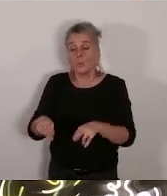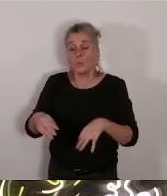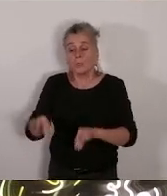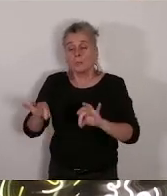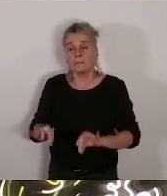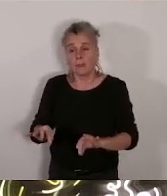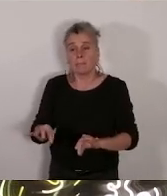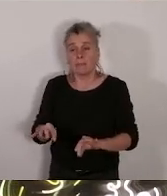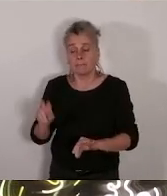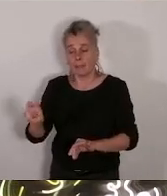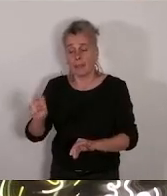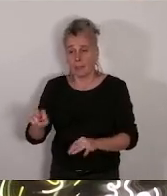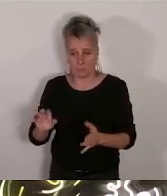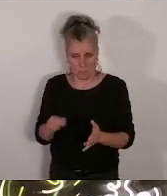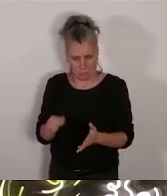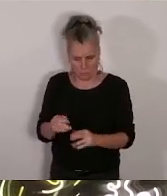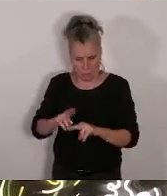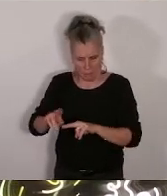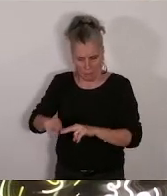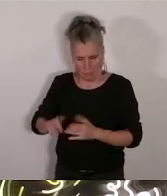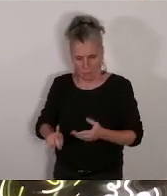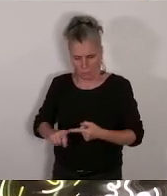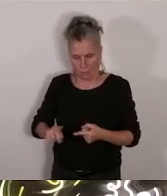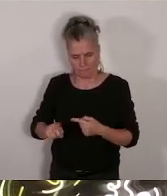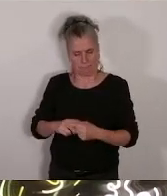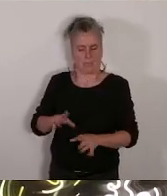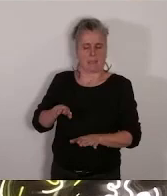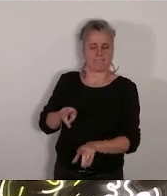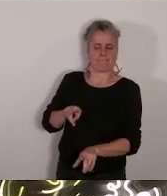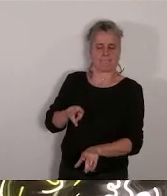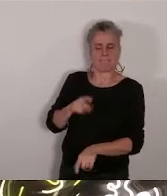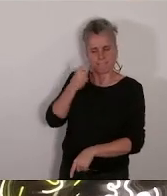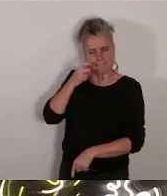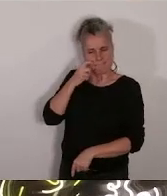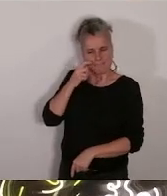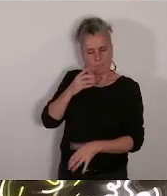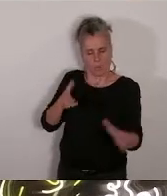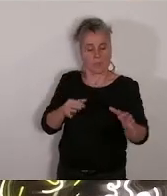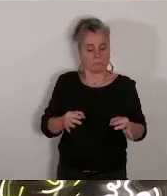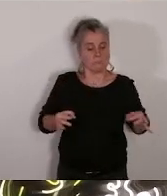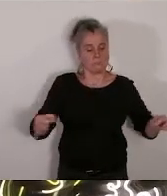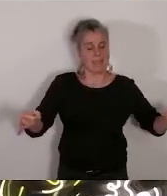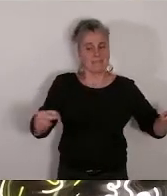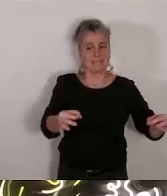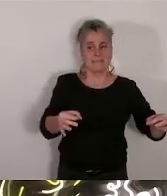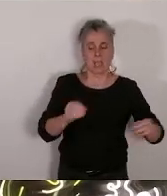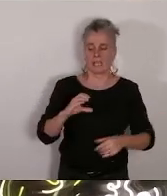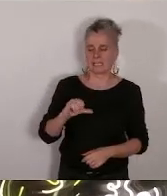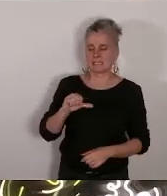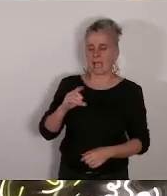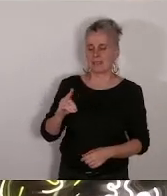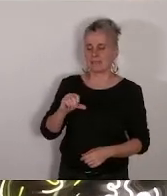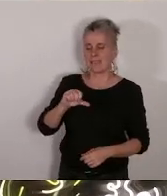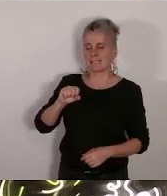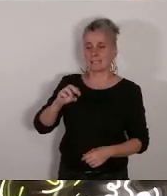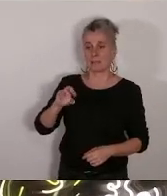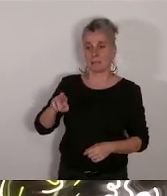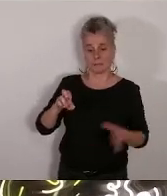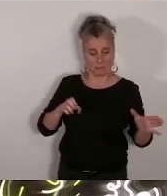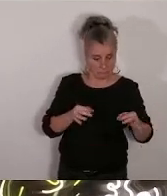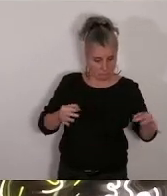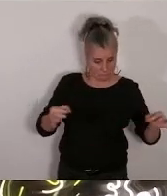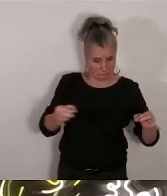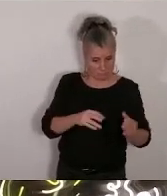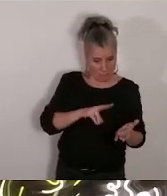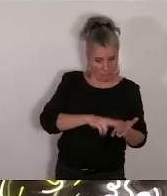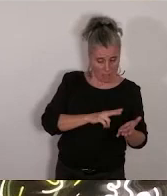question il est constaté un décalage entre la réalité cadastrale et bâtimentaire pour 46 mètres carrés ce